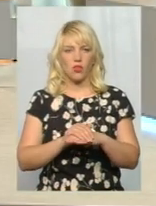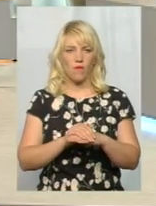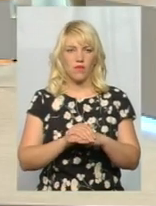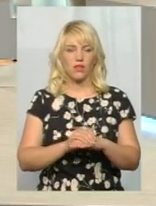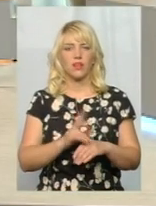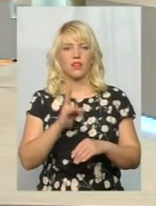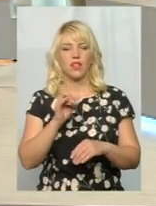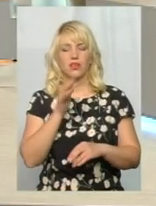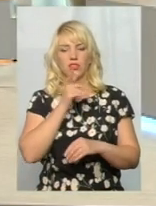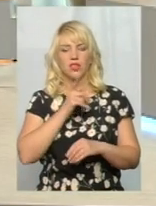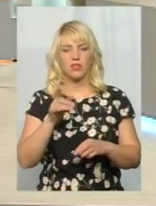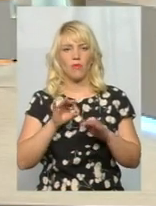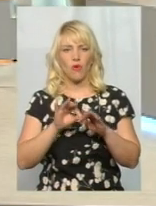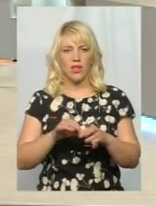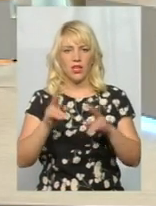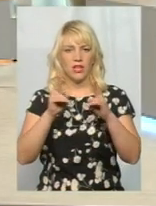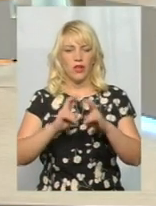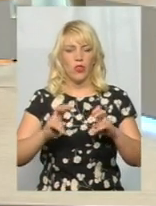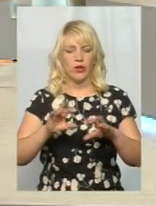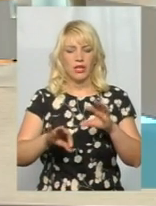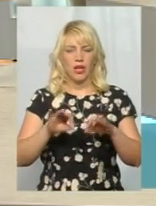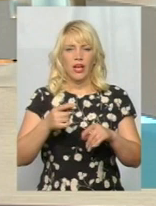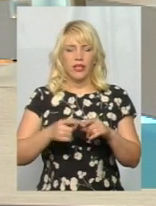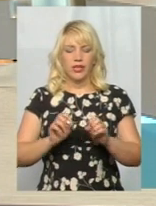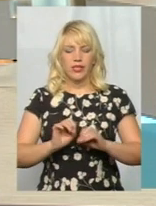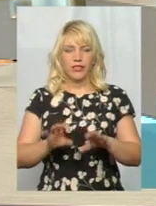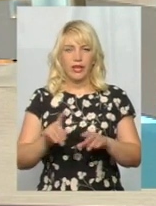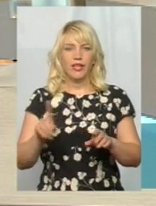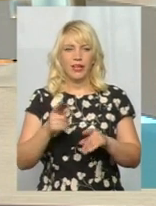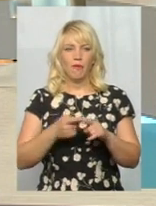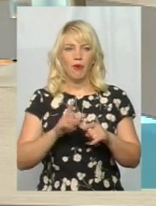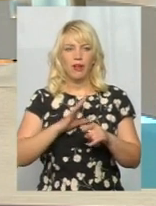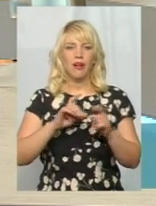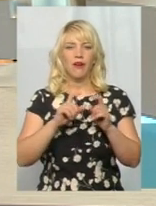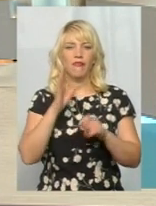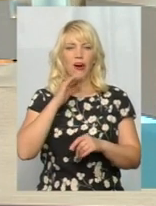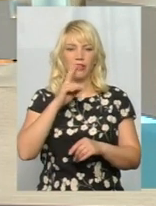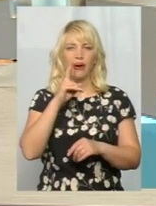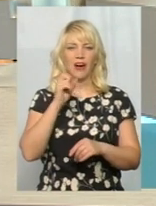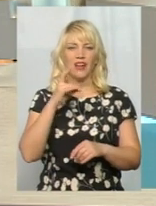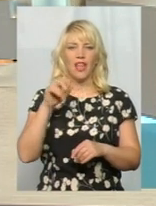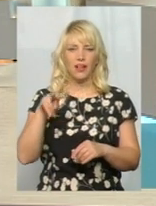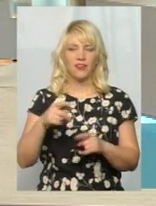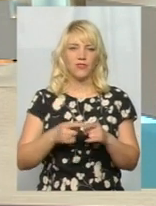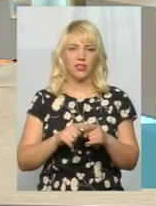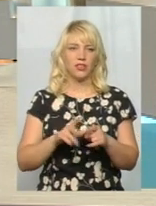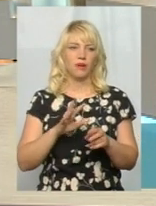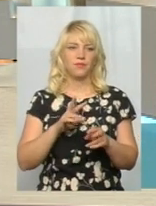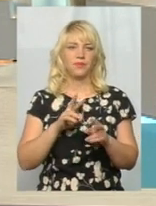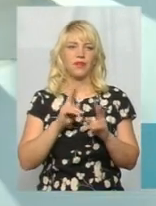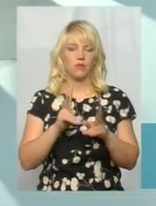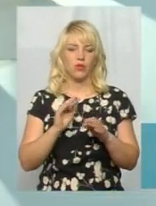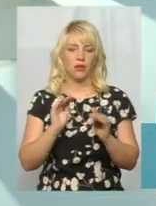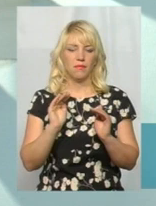час проведення досліджень ті скиди, які скидало підприємство водоканалу, вони були майже на міжі